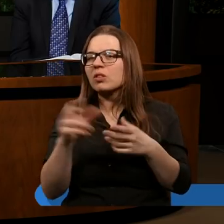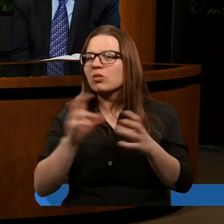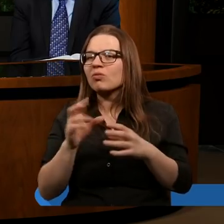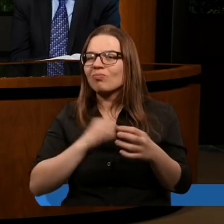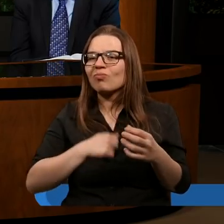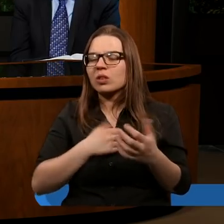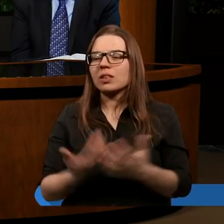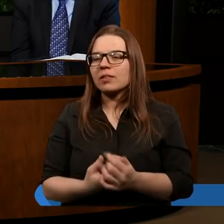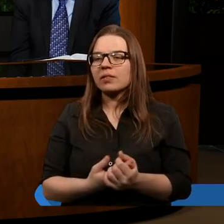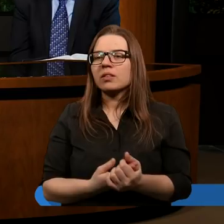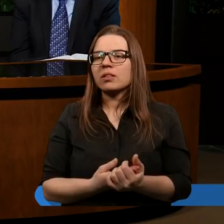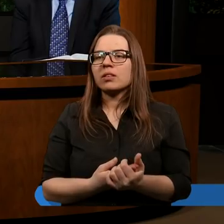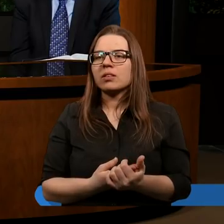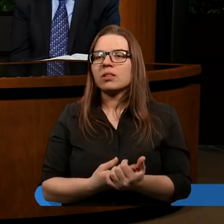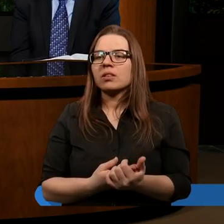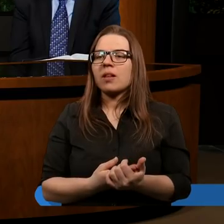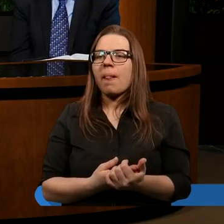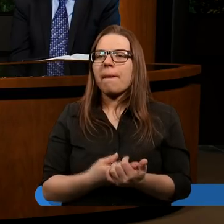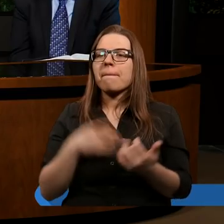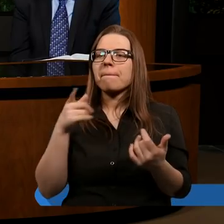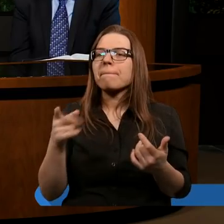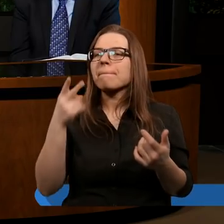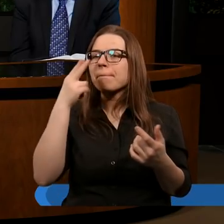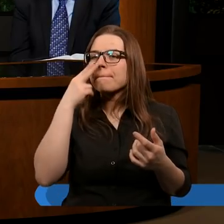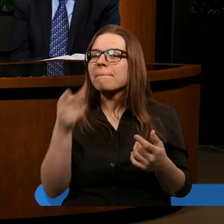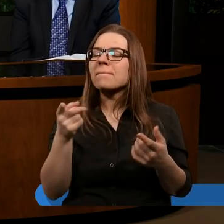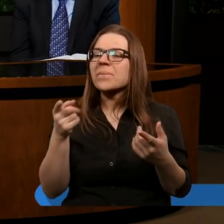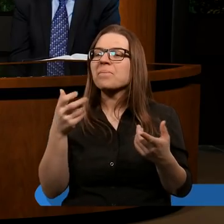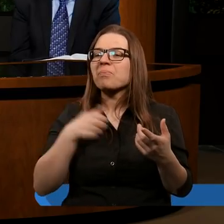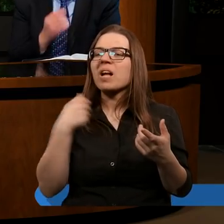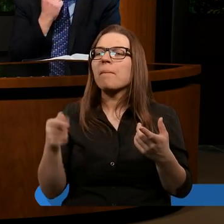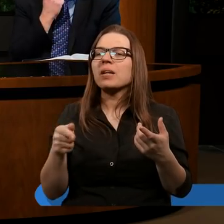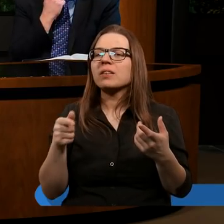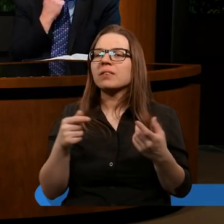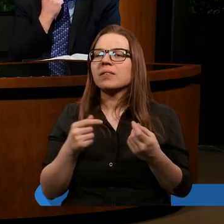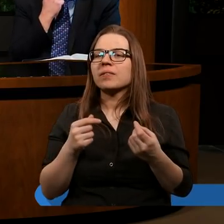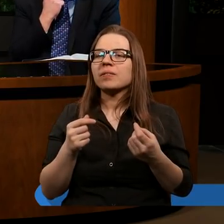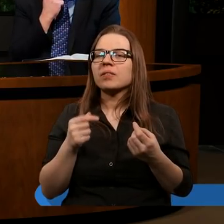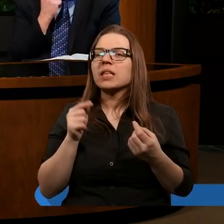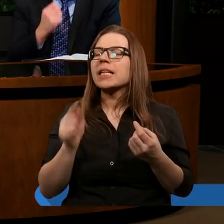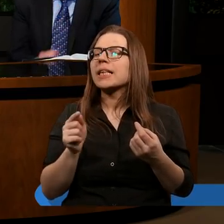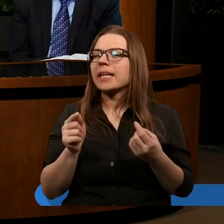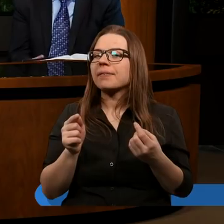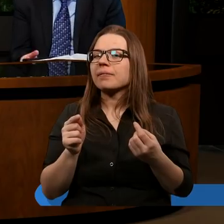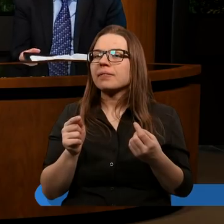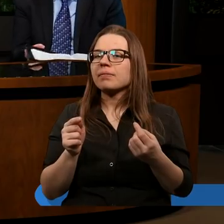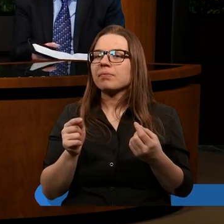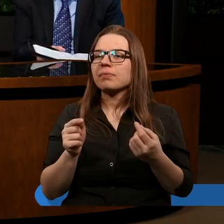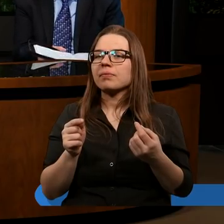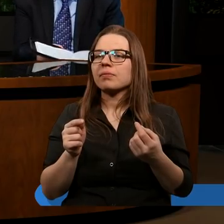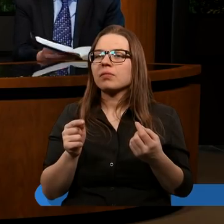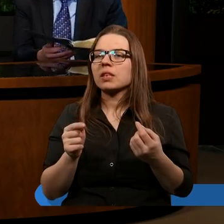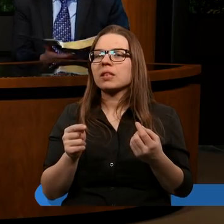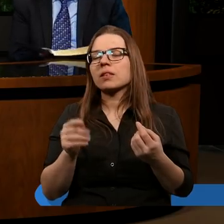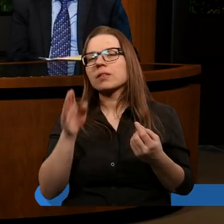Proszę bardzo. To jest istotne, byśmy tutaj zobaczyli właśnie, że ten jak ten